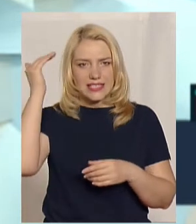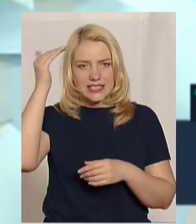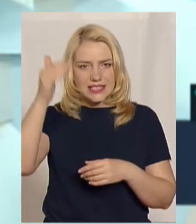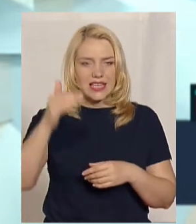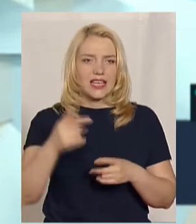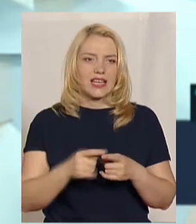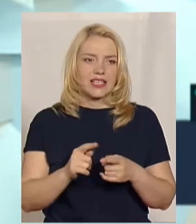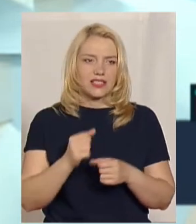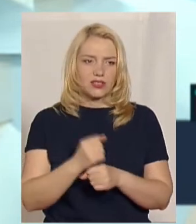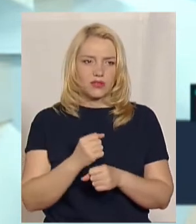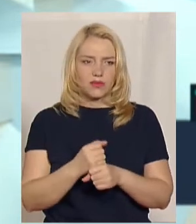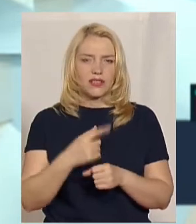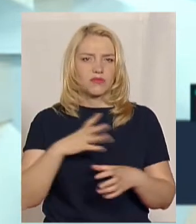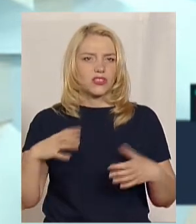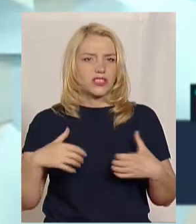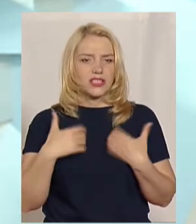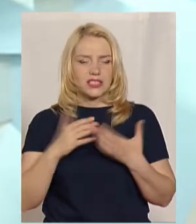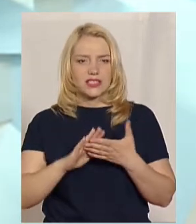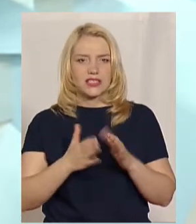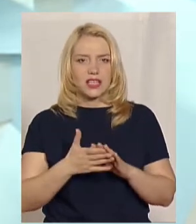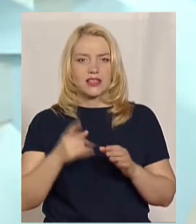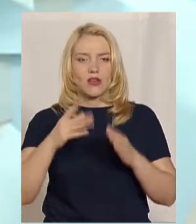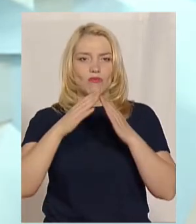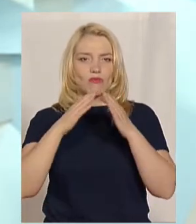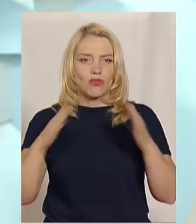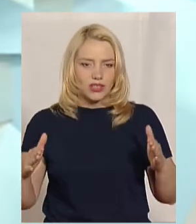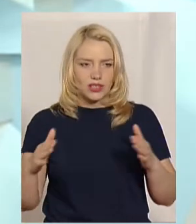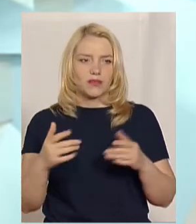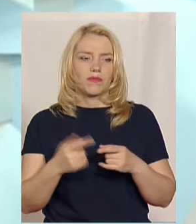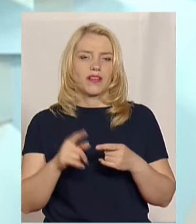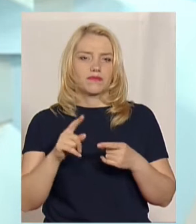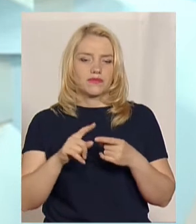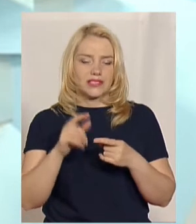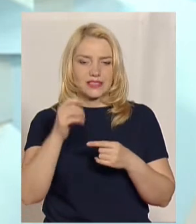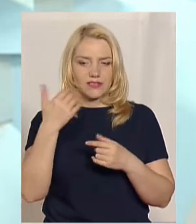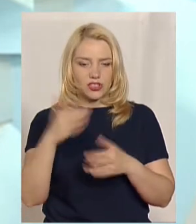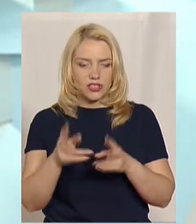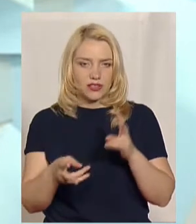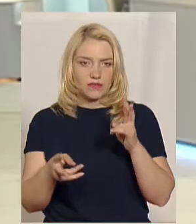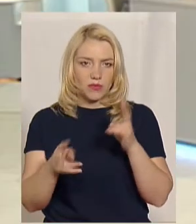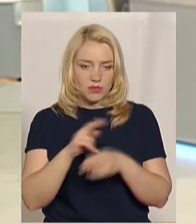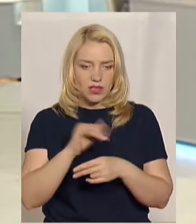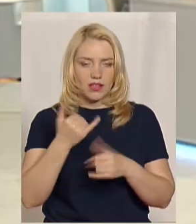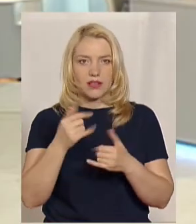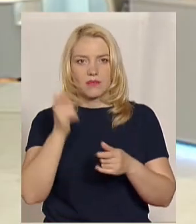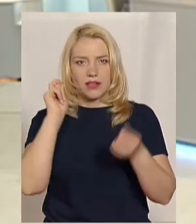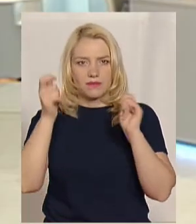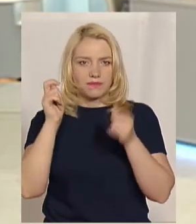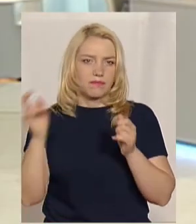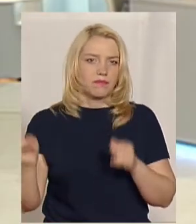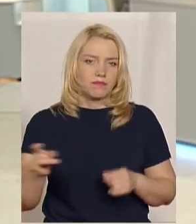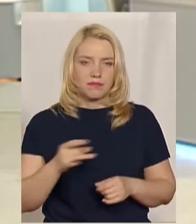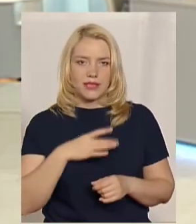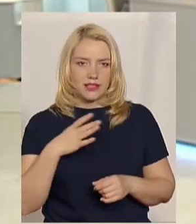бо колись була погана покрівля, після заміни її стало краще, але тим не менше плями залишилися, а тепер вона біла. Приємно подивитись.